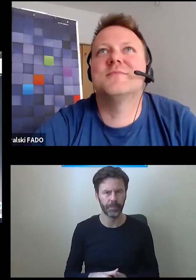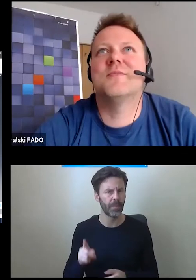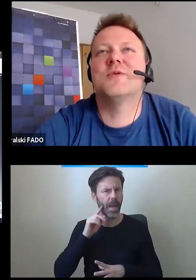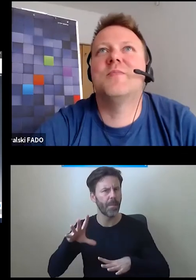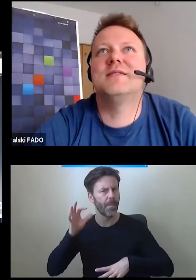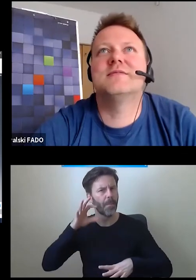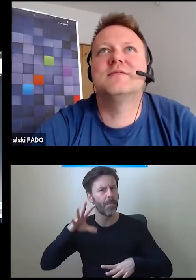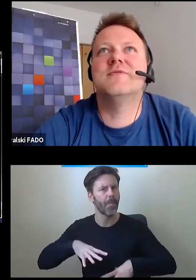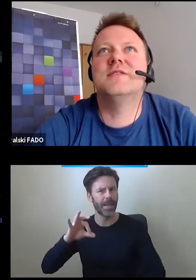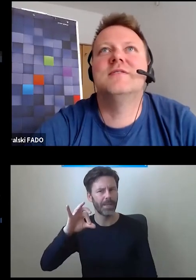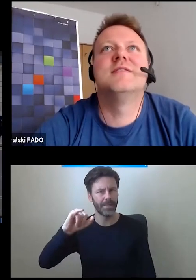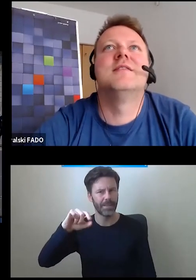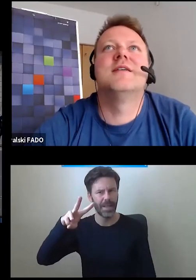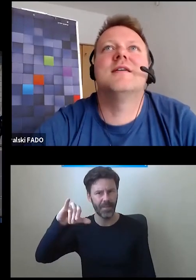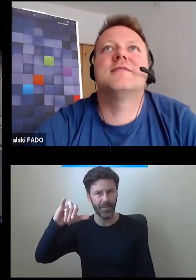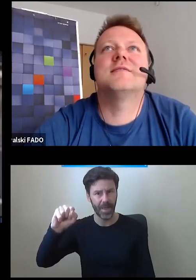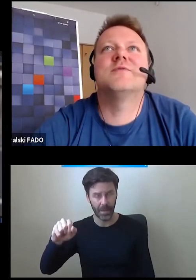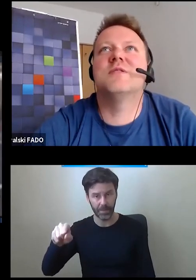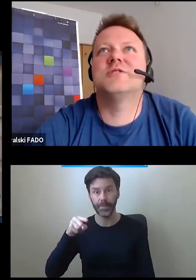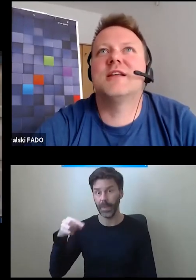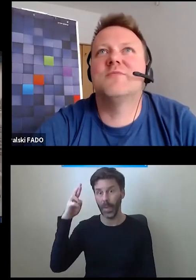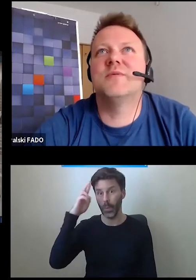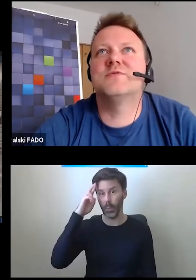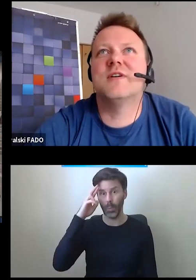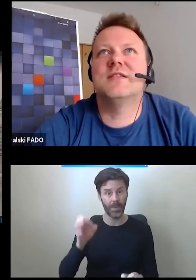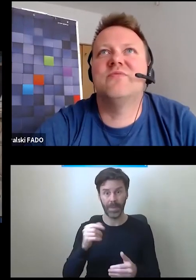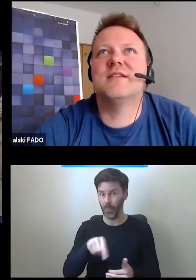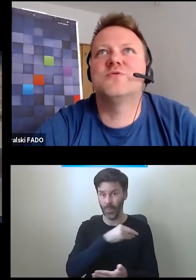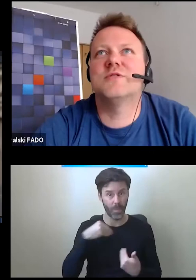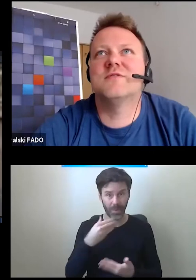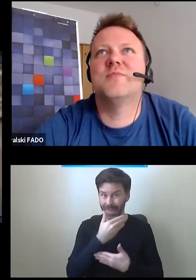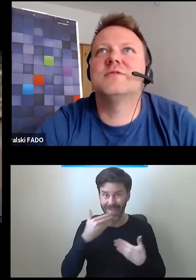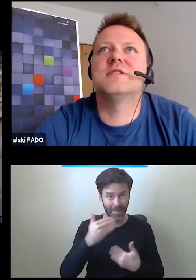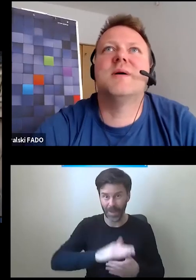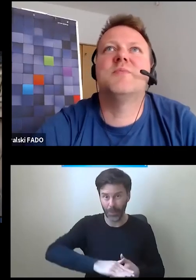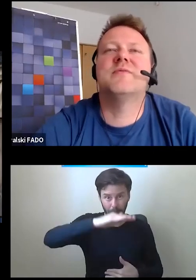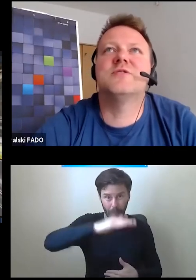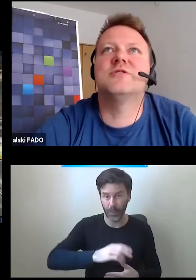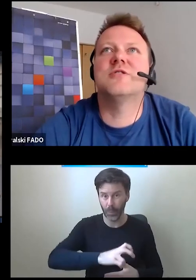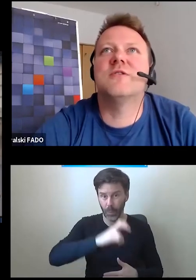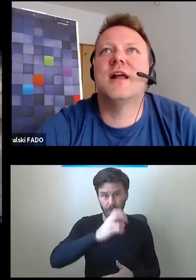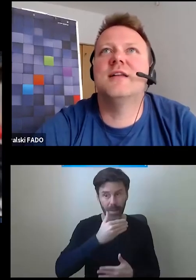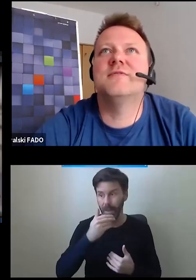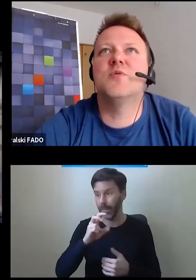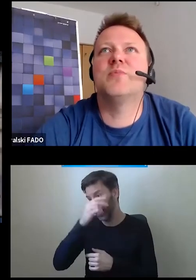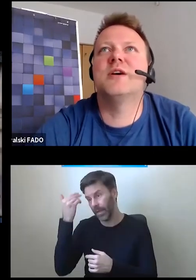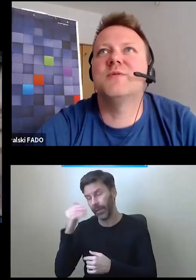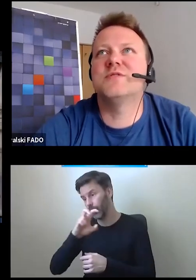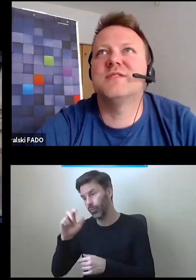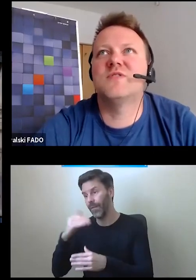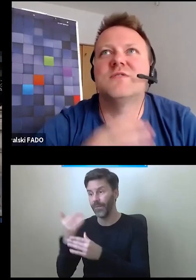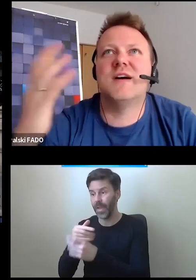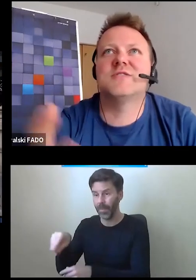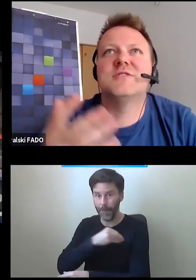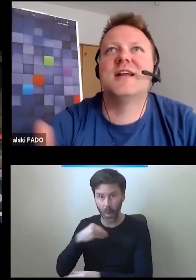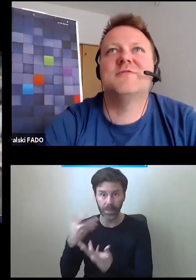Komentarz od Pani Sylwii. Rozumiem, że na ten moment z uwagi na brak tych urządzeń w Polsce nie mamy pewności, że lokalne firmy podejmą